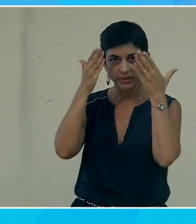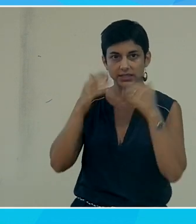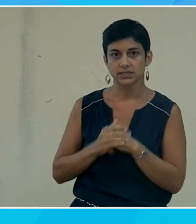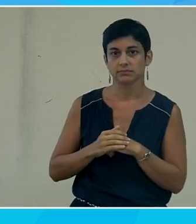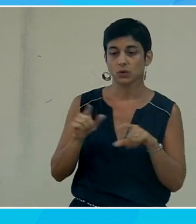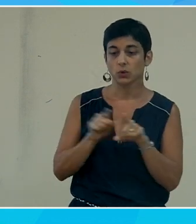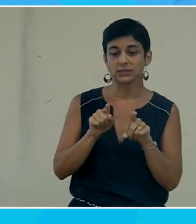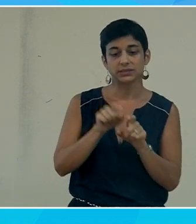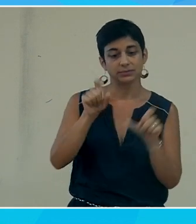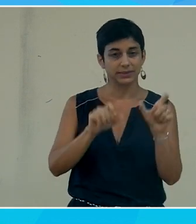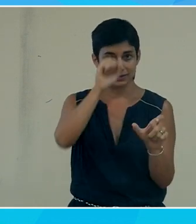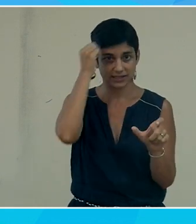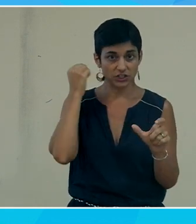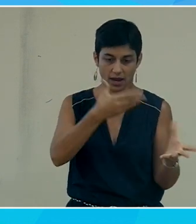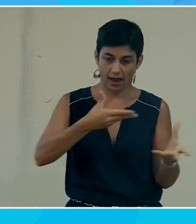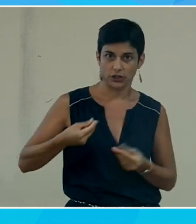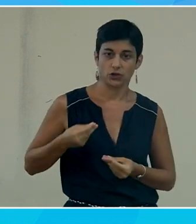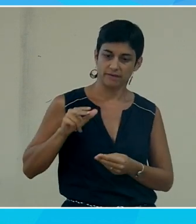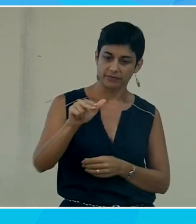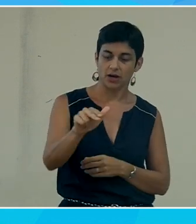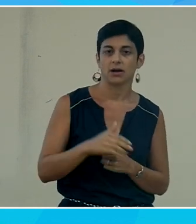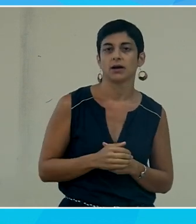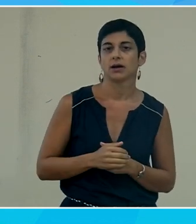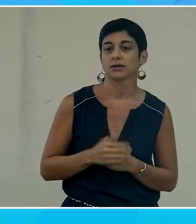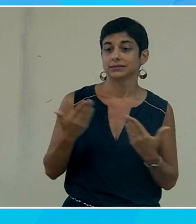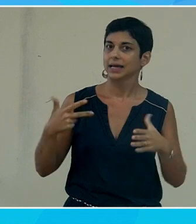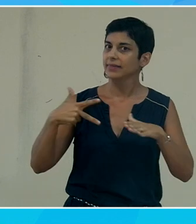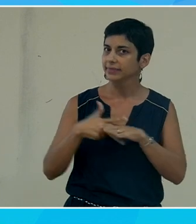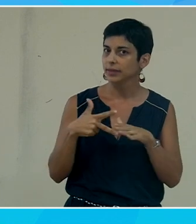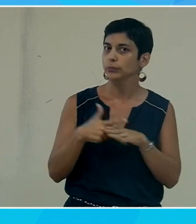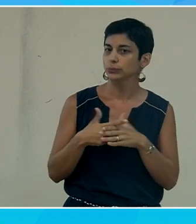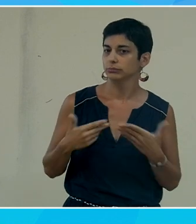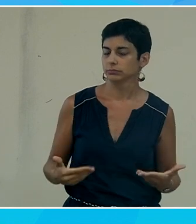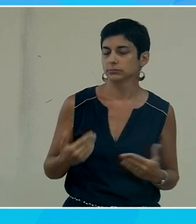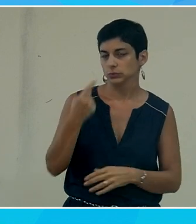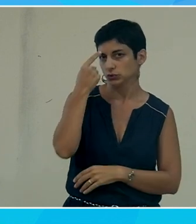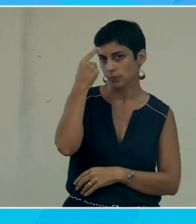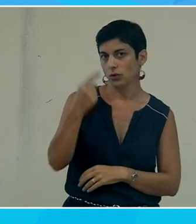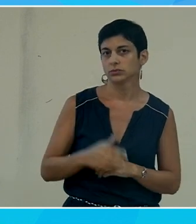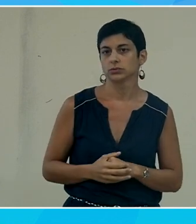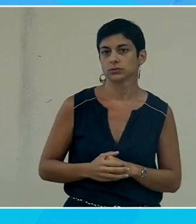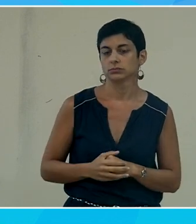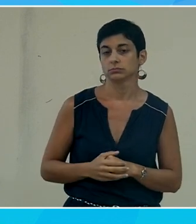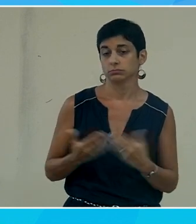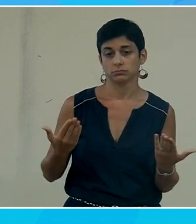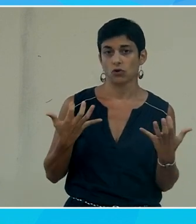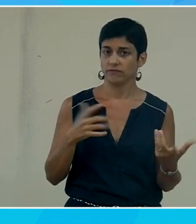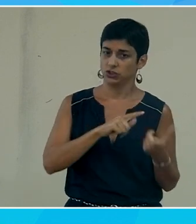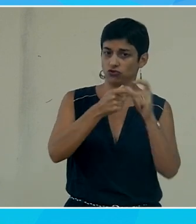'autisme d'accueillir des stagiaires dans leurs entreprises et ça va être le début à mon avis en tout cas en France de cette volonté de